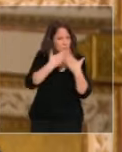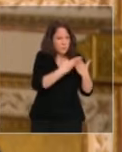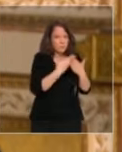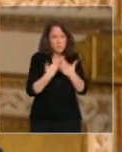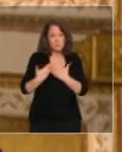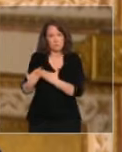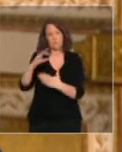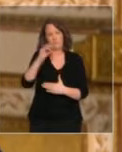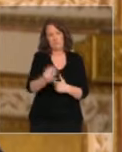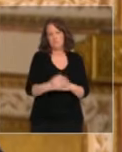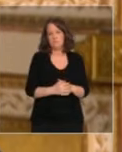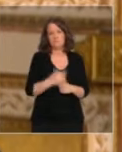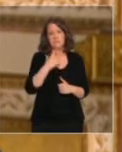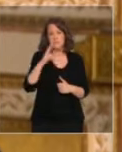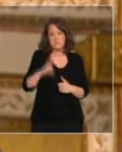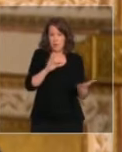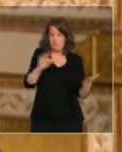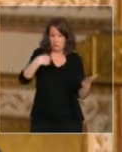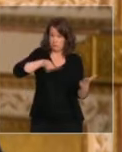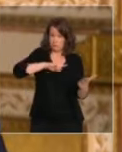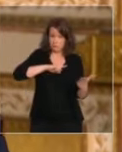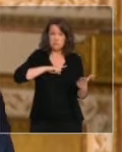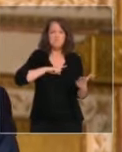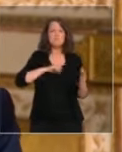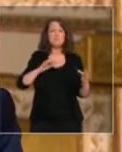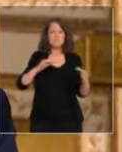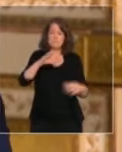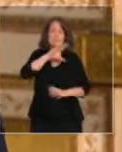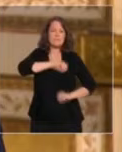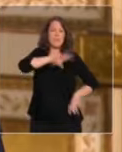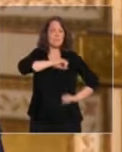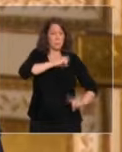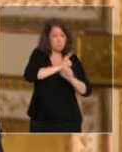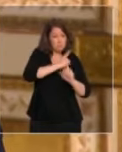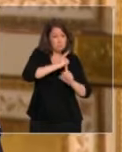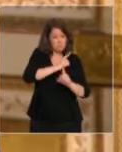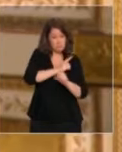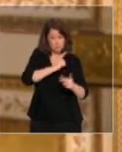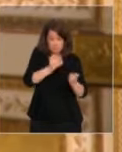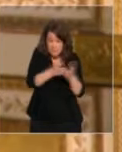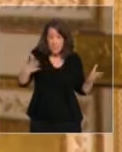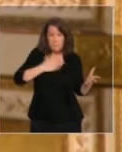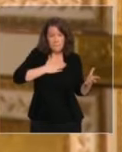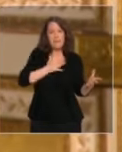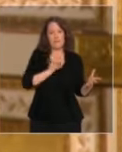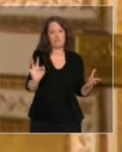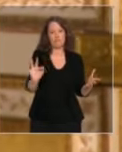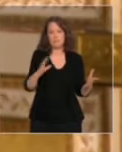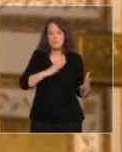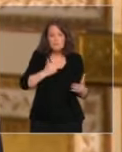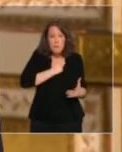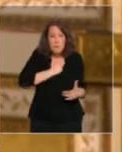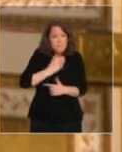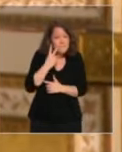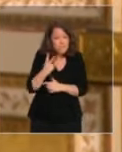le plus d'essais cliniques en Europe. J'ai tenu moi-même à comprendre chacune des options possibles à m'assurer